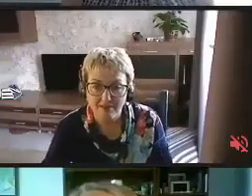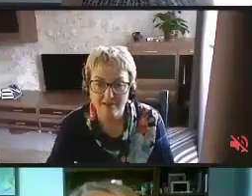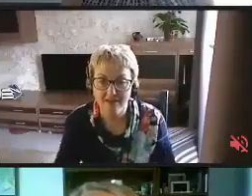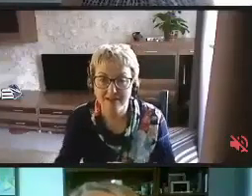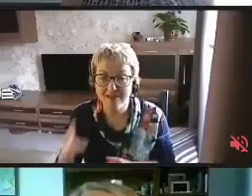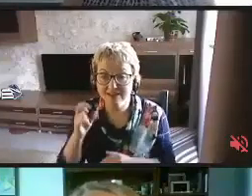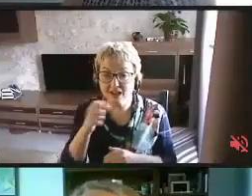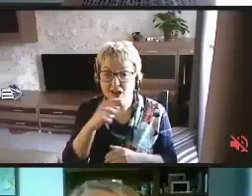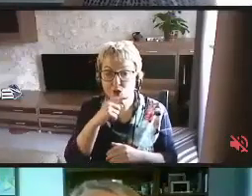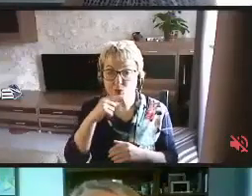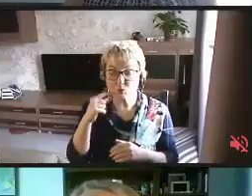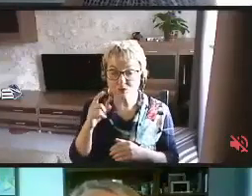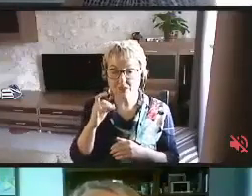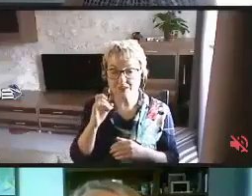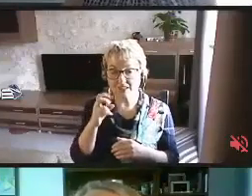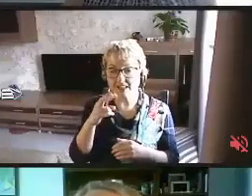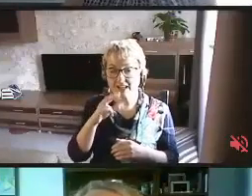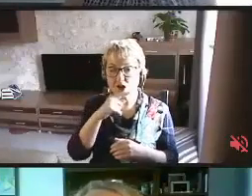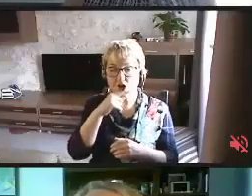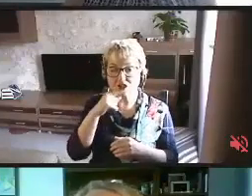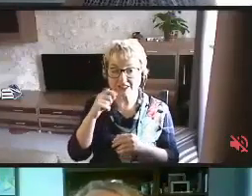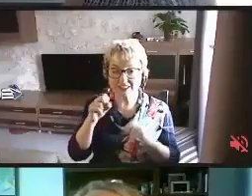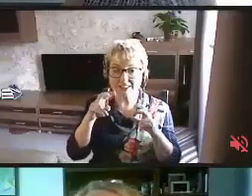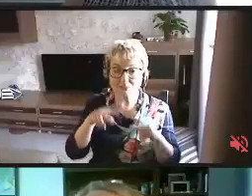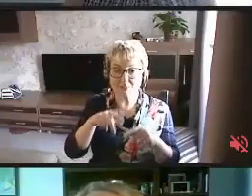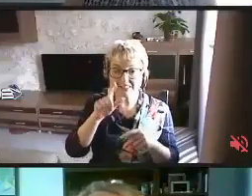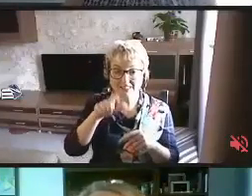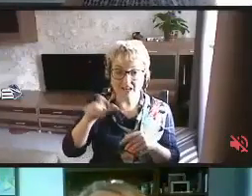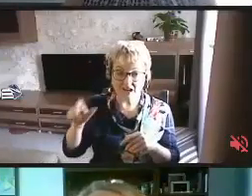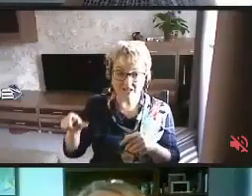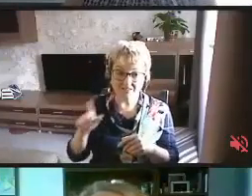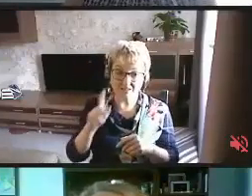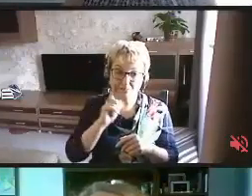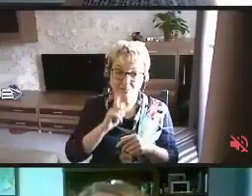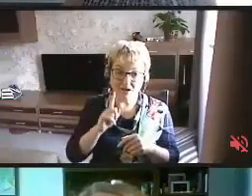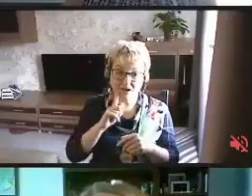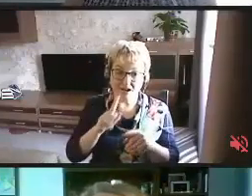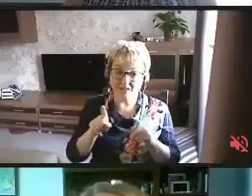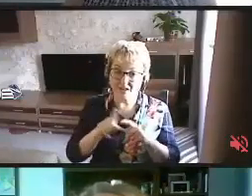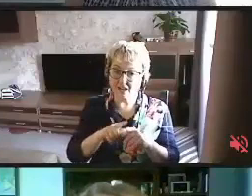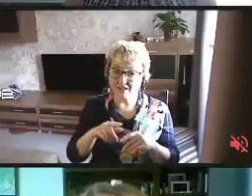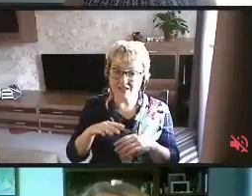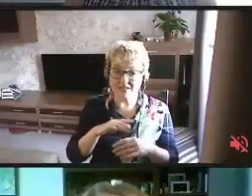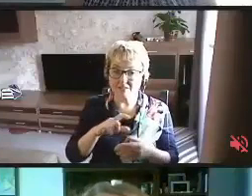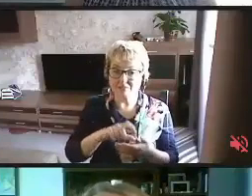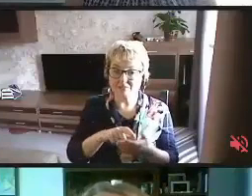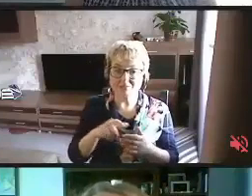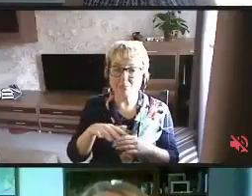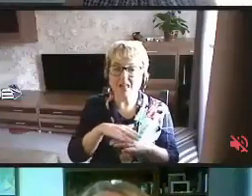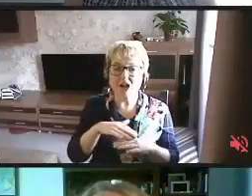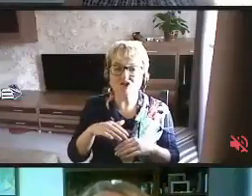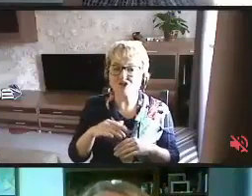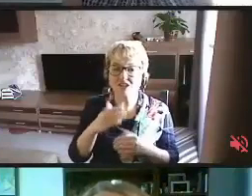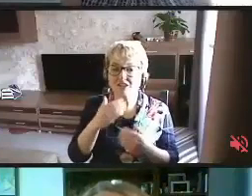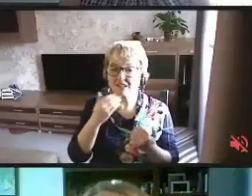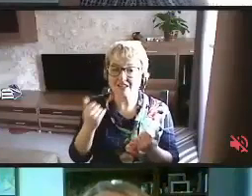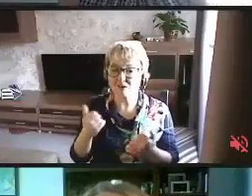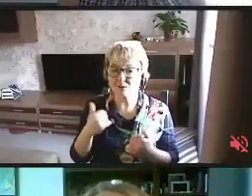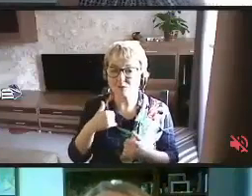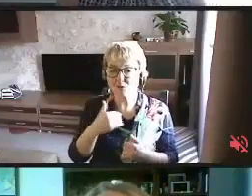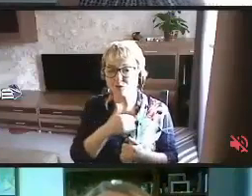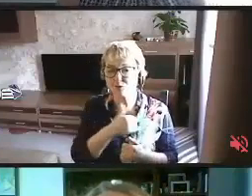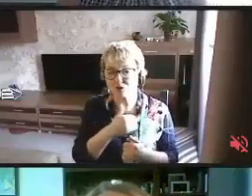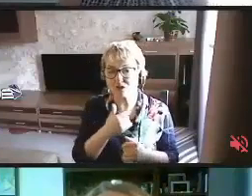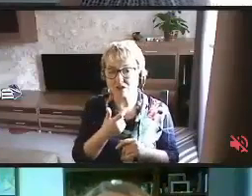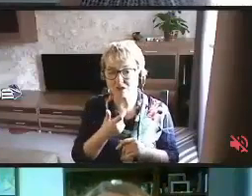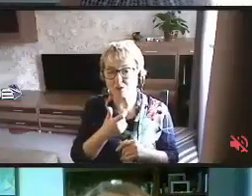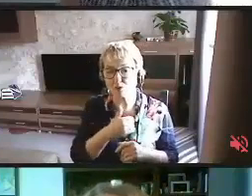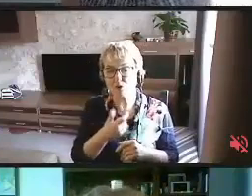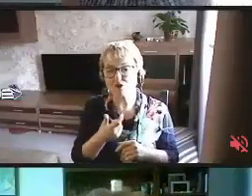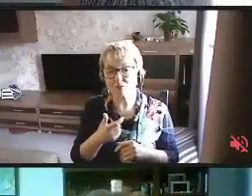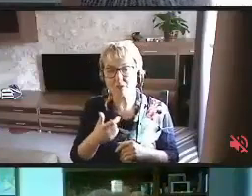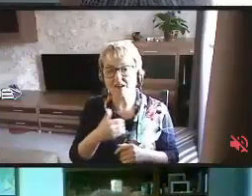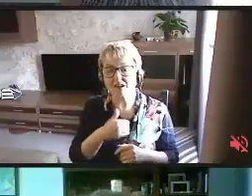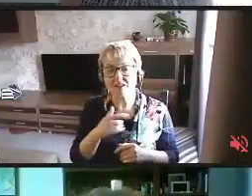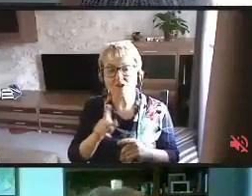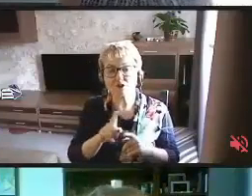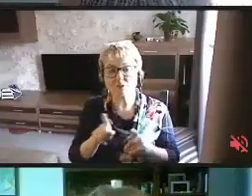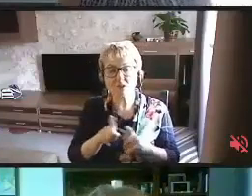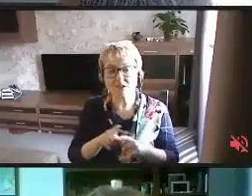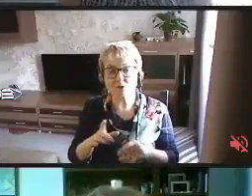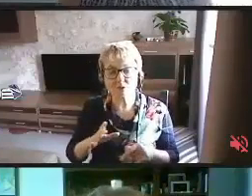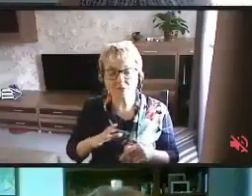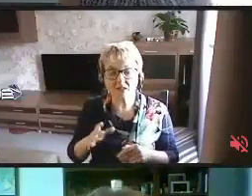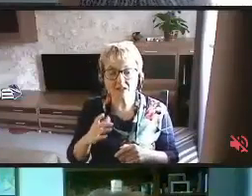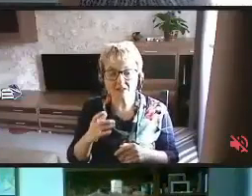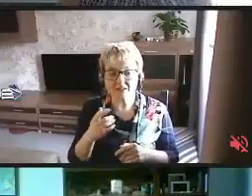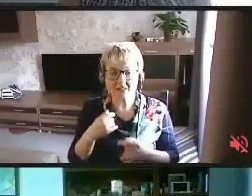русском языке и для российских специалистов пока таких площадок нет. Очень бы, конечно, хотелось, чтобы они были. Ну и опять же,